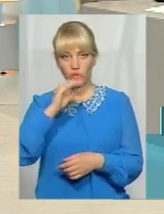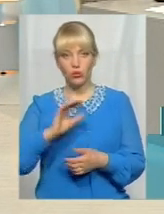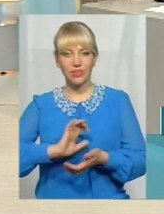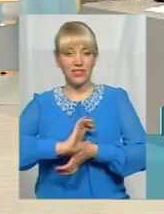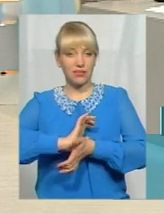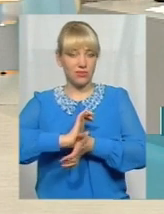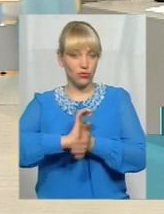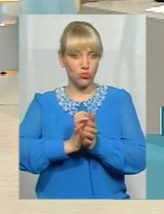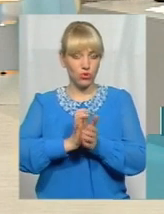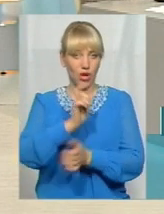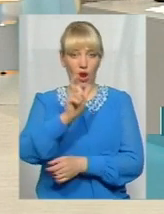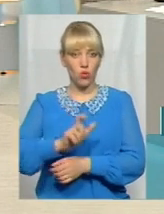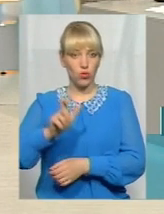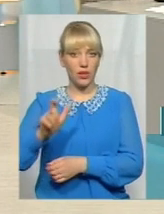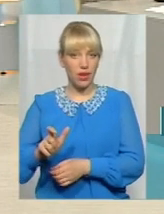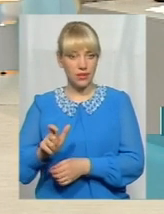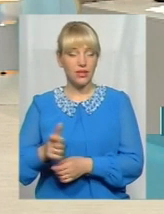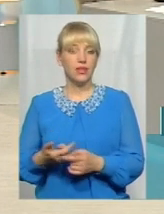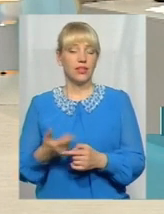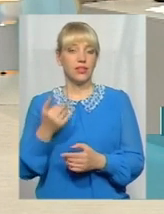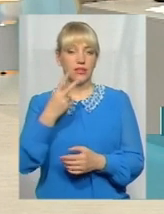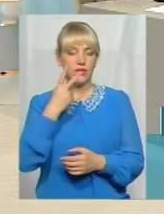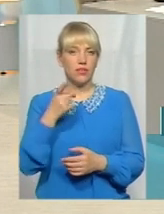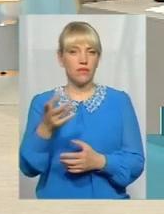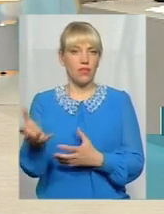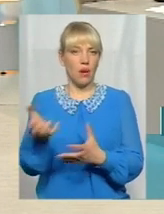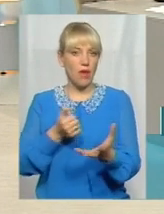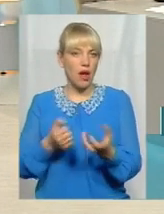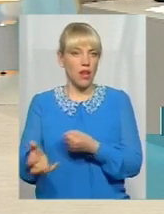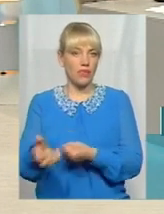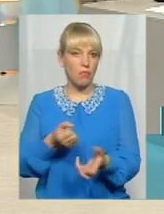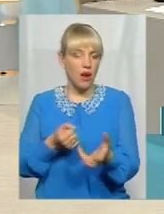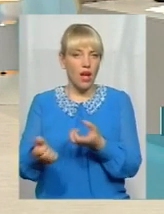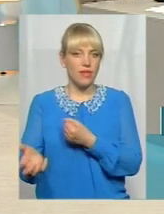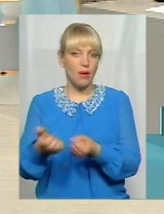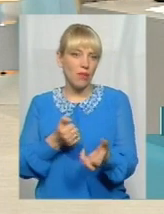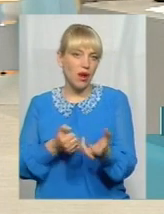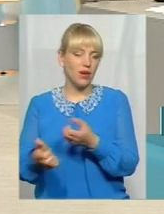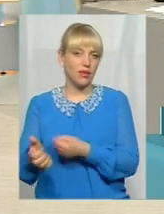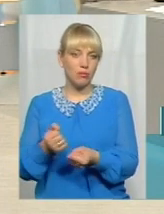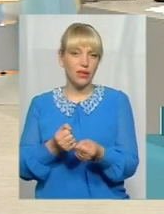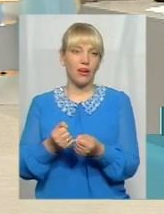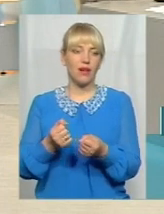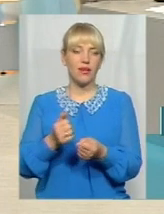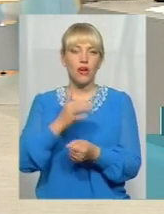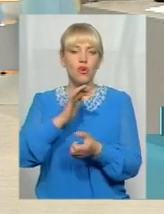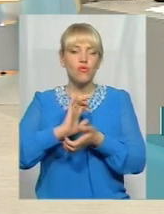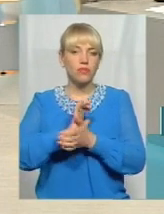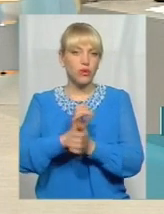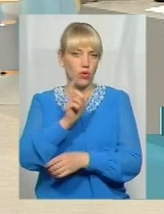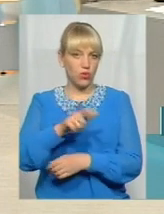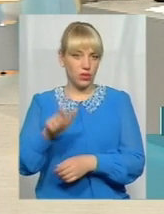людей, ну, дивіться, він набирає, набирає, набирає, набирає, набирає куча людей. І,